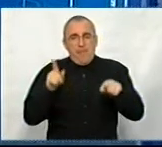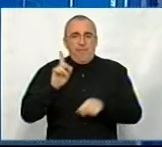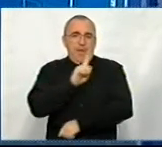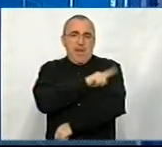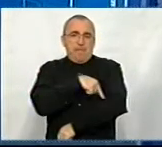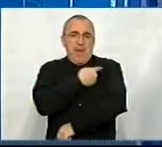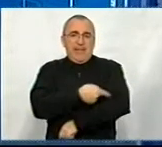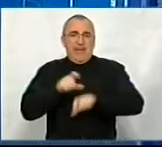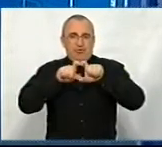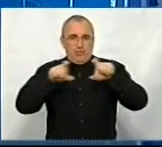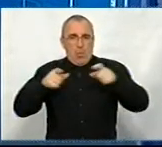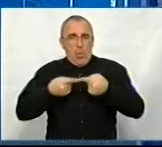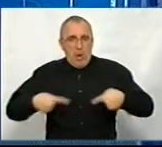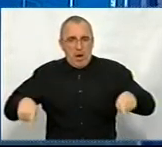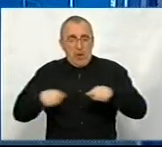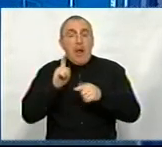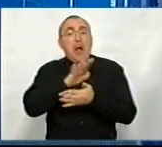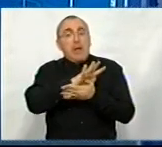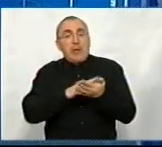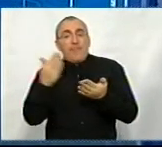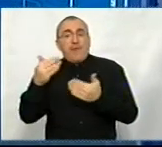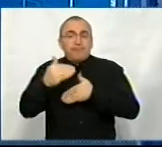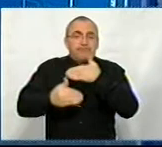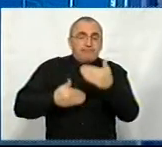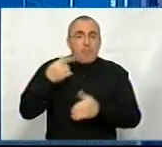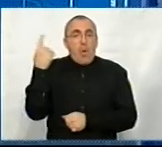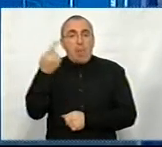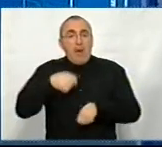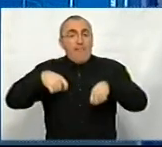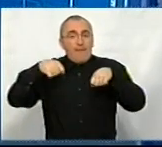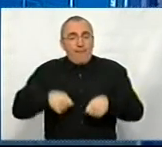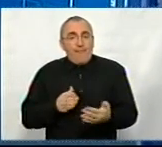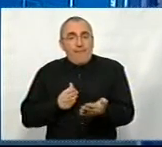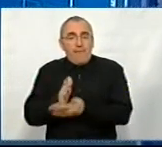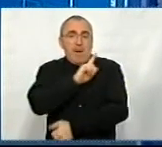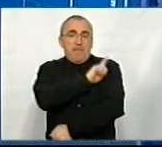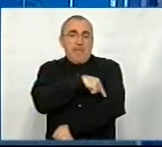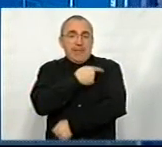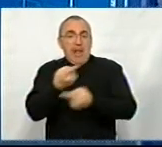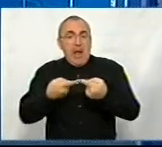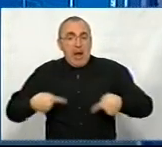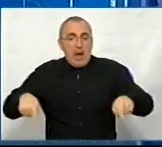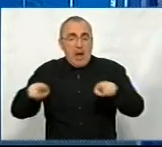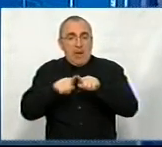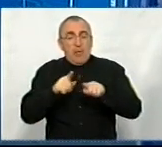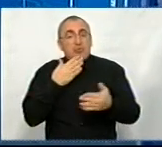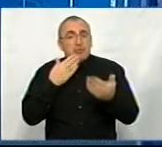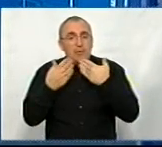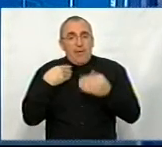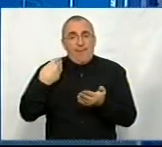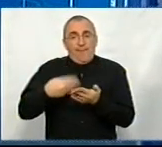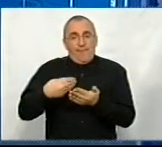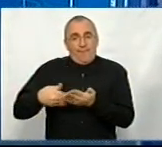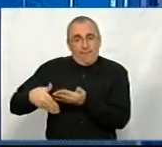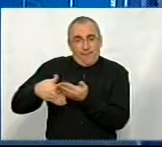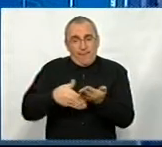галузь. І які подальші кроки плануються обласною владою у напрямку медичної галузі, зокрема, стосовно фінансування